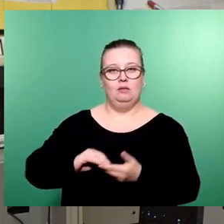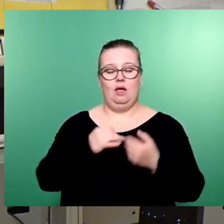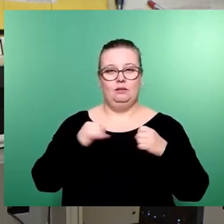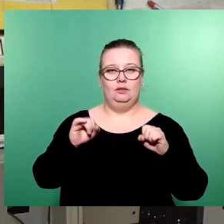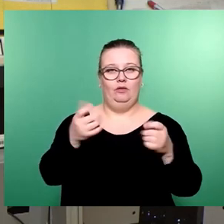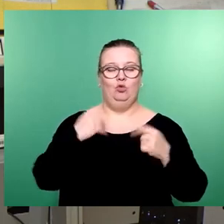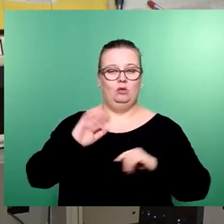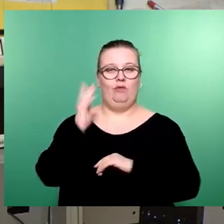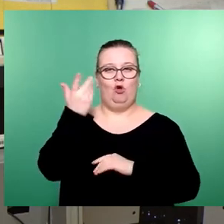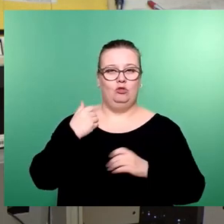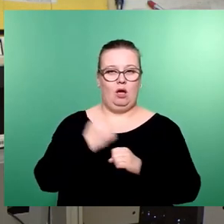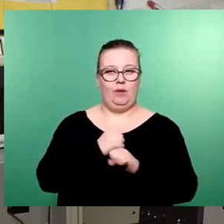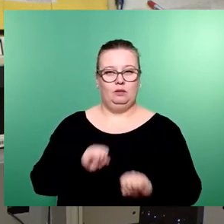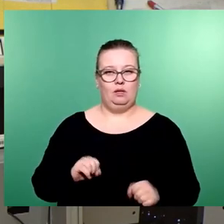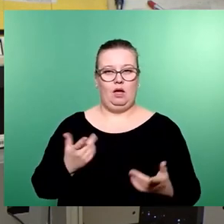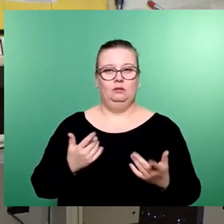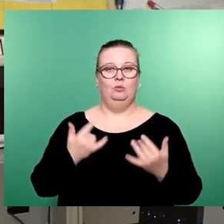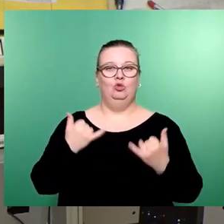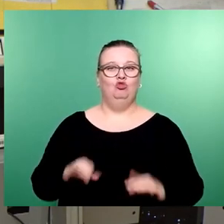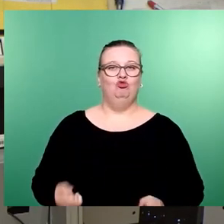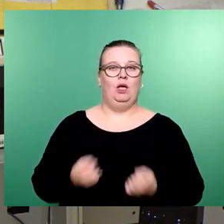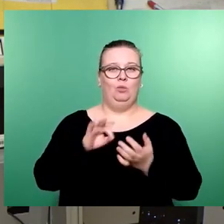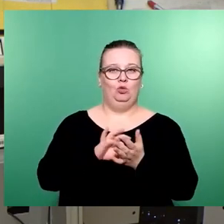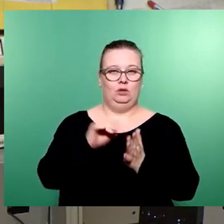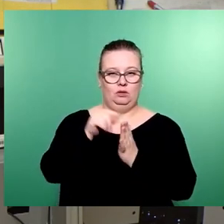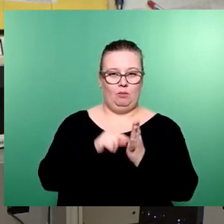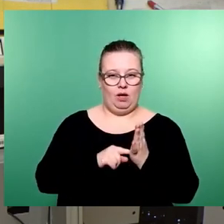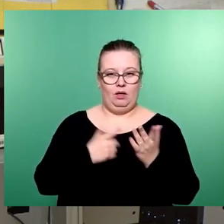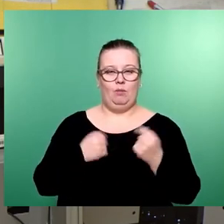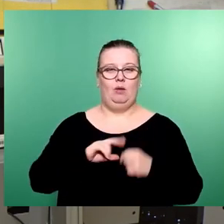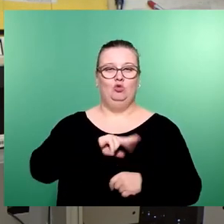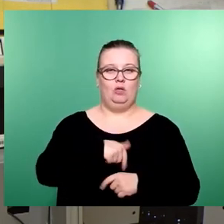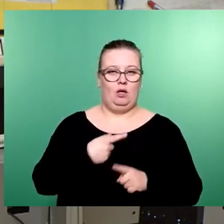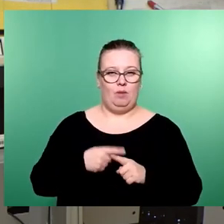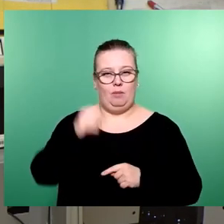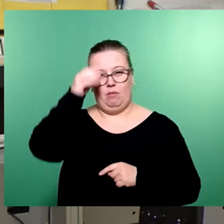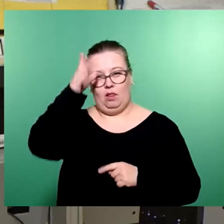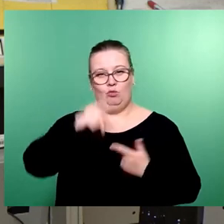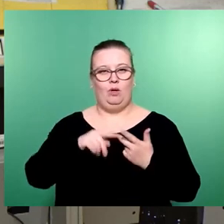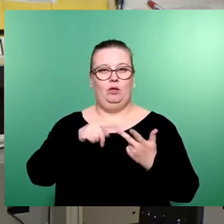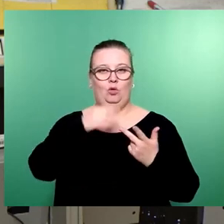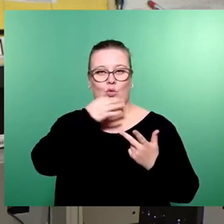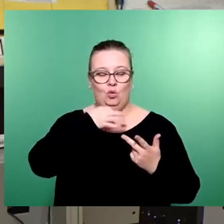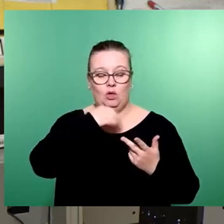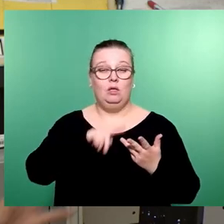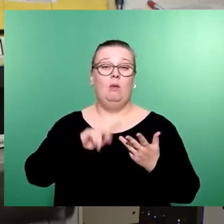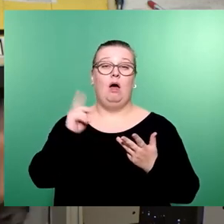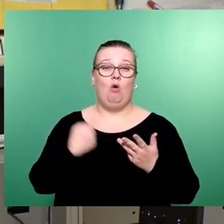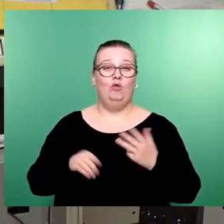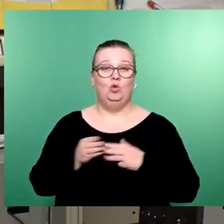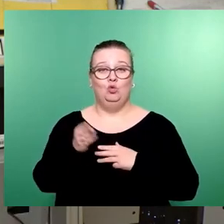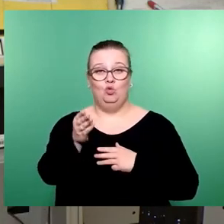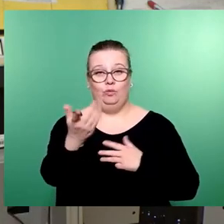erfolgreich wirken kann. Haben wir Schwerpunkte gesetzt beim Sozialen, bei Bildung und Jugend, aber auch in die Zukunft.